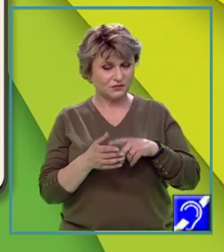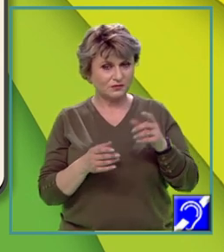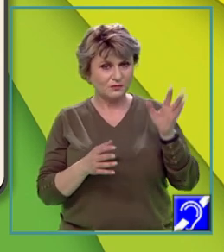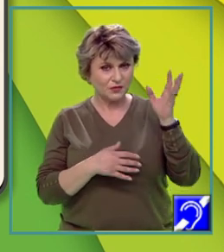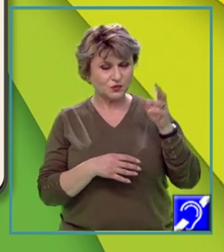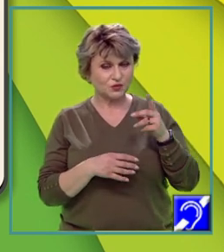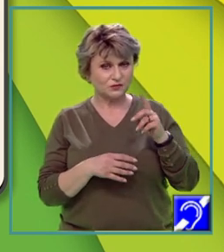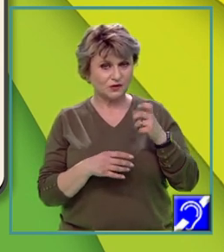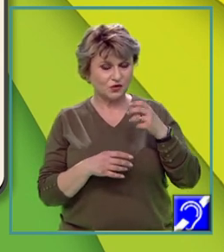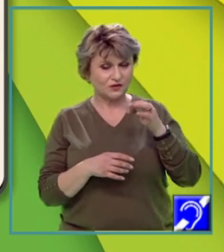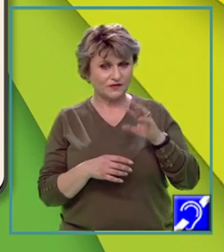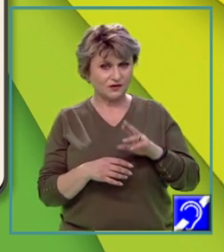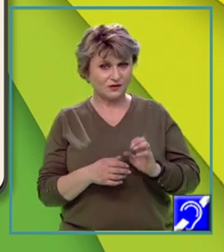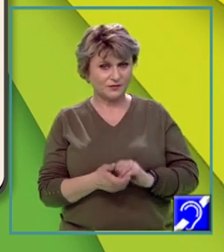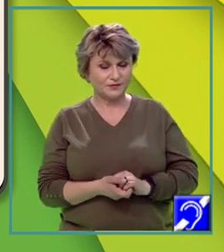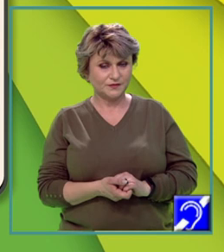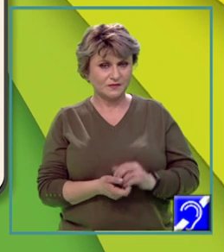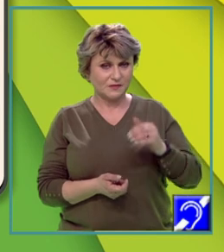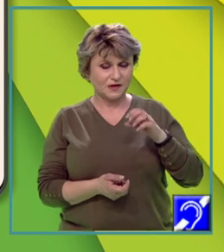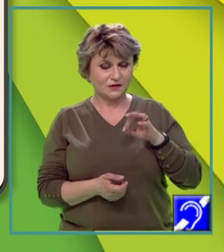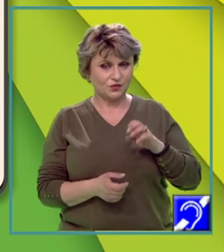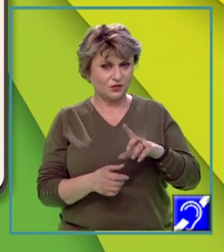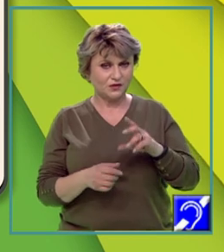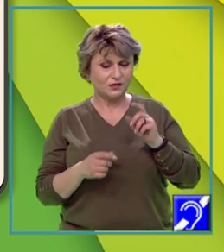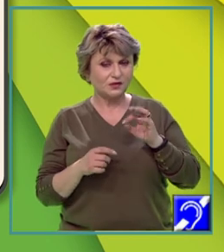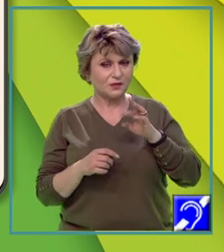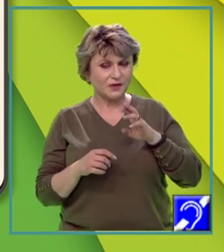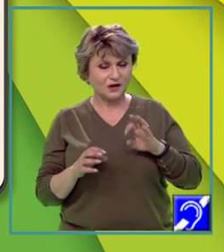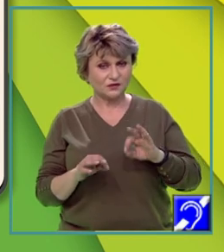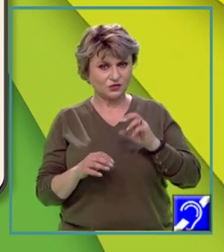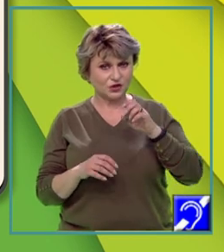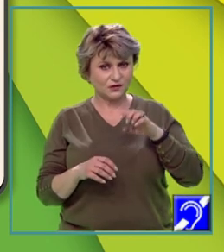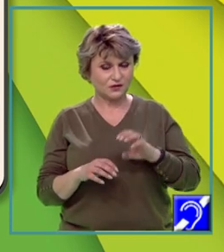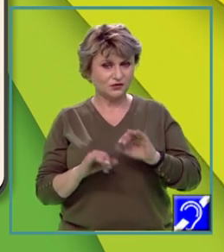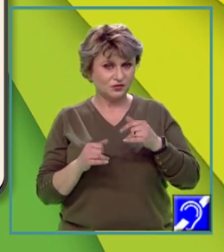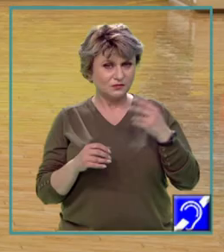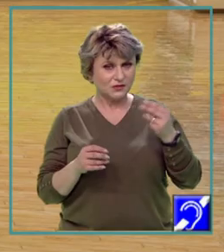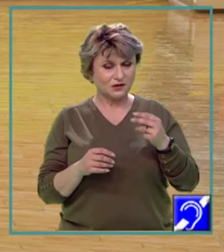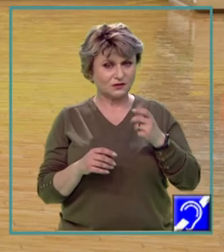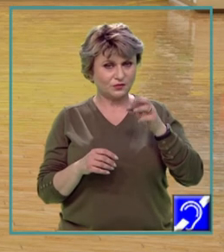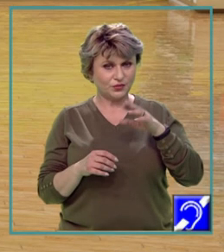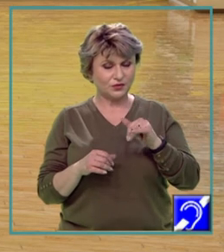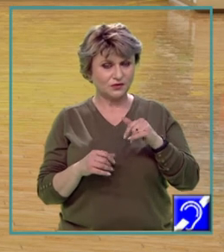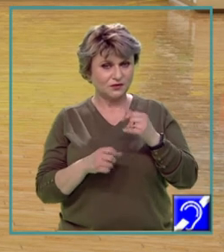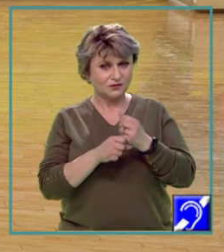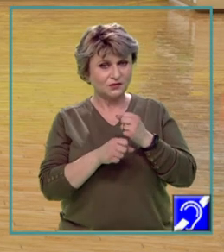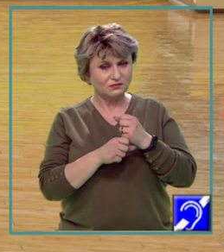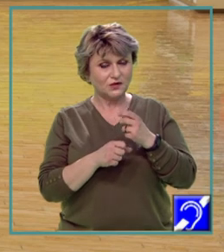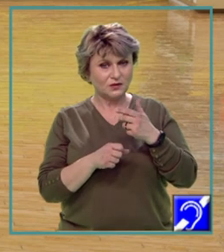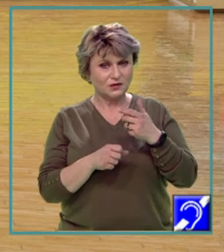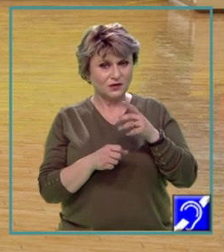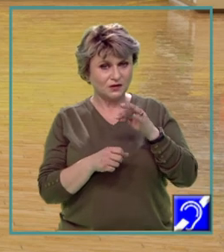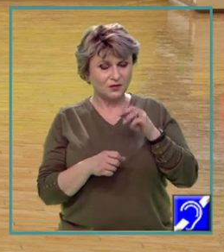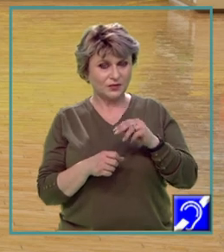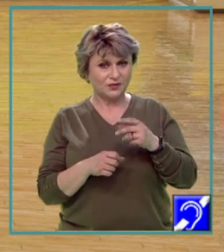de conifere. Mediul temperat oceanic este intens populat, peisajele de câmpuri cultivate deschise de tip